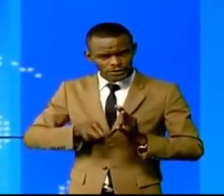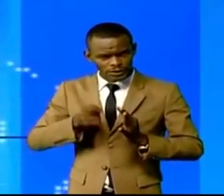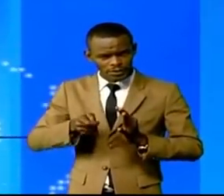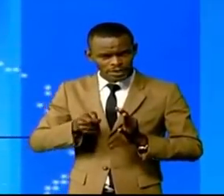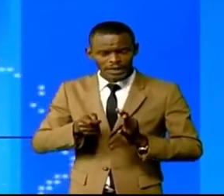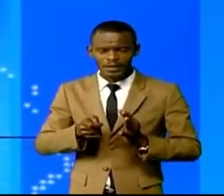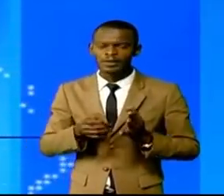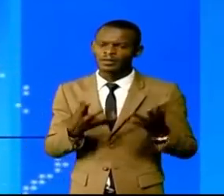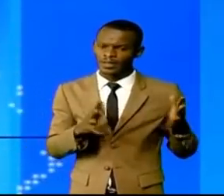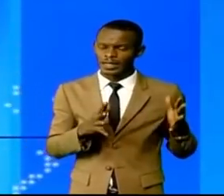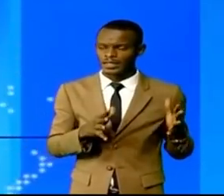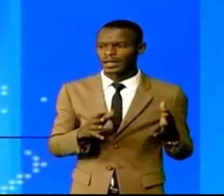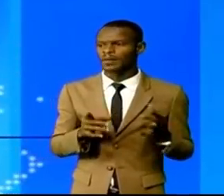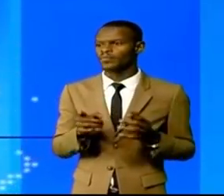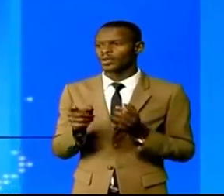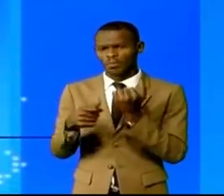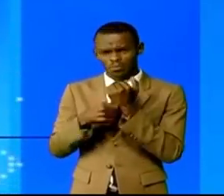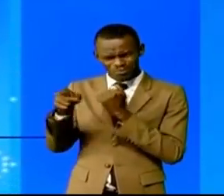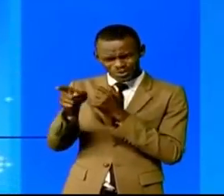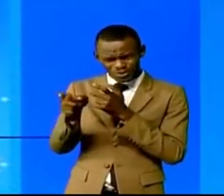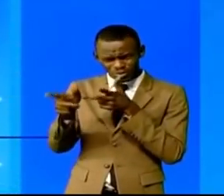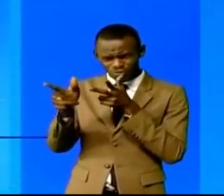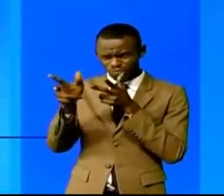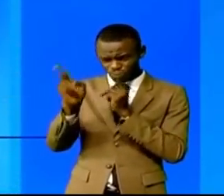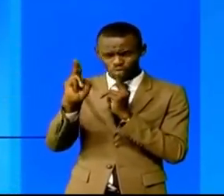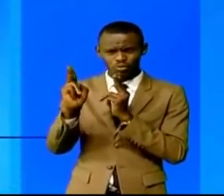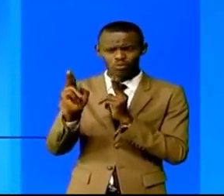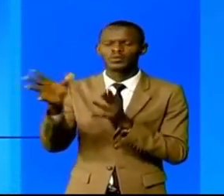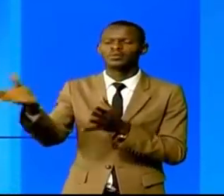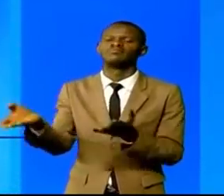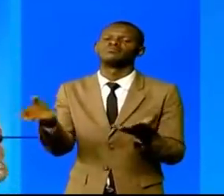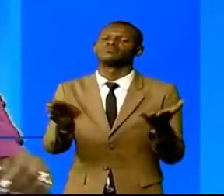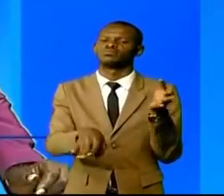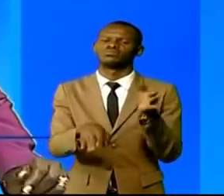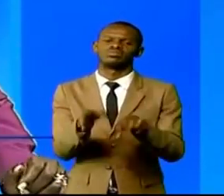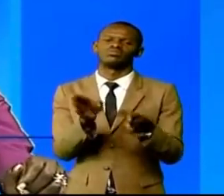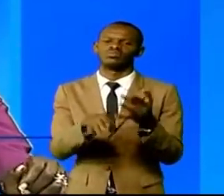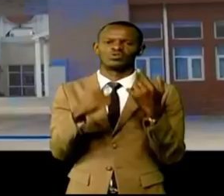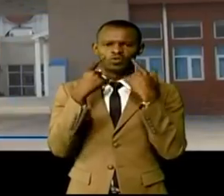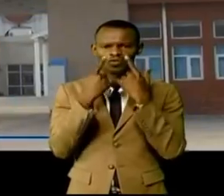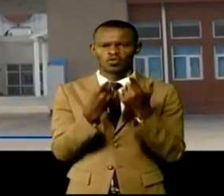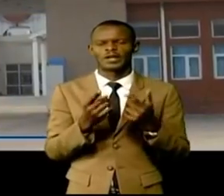mercredi au cimetière de Mingadi un reportage de chez Mendondo